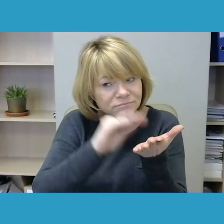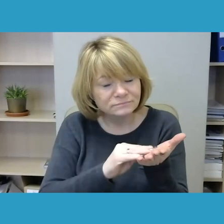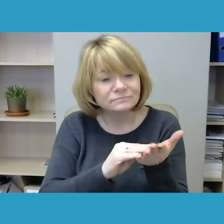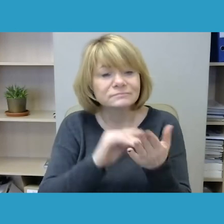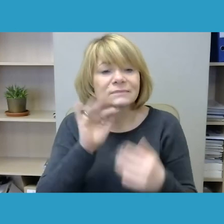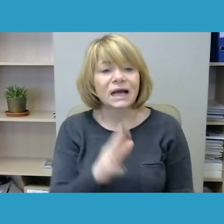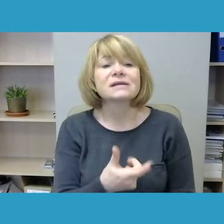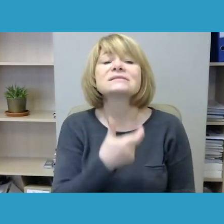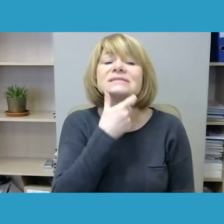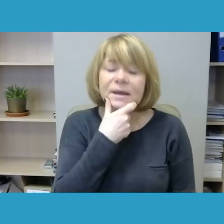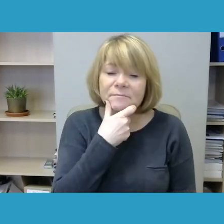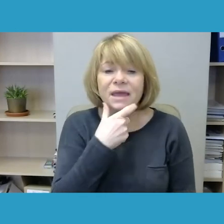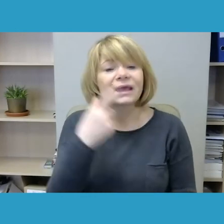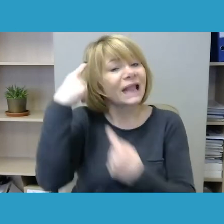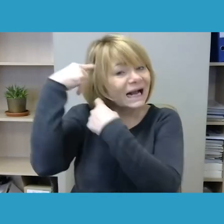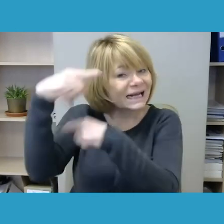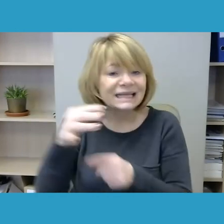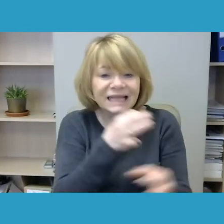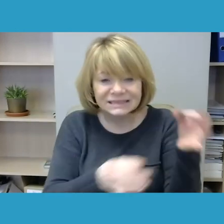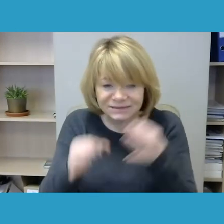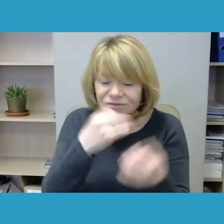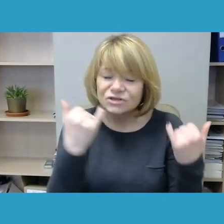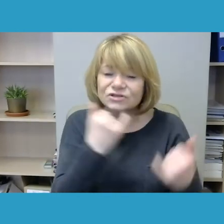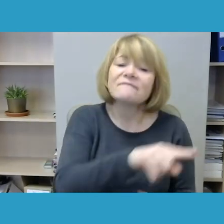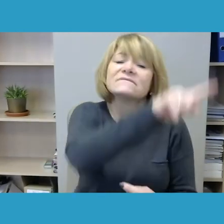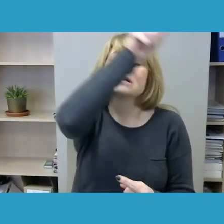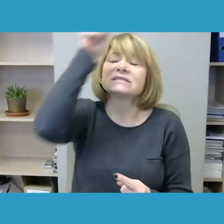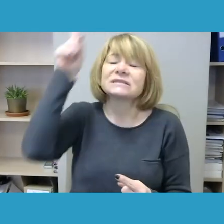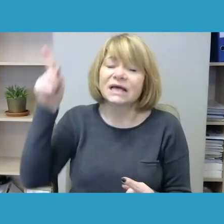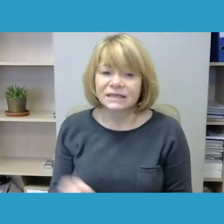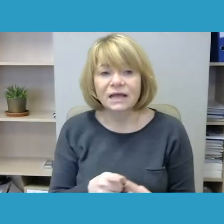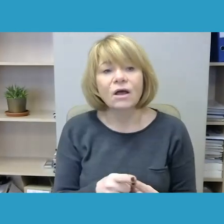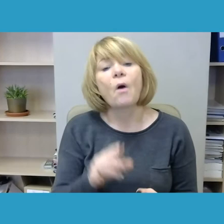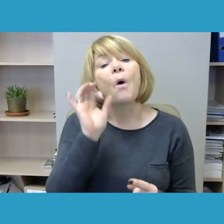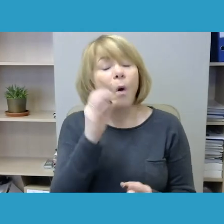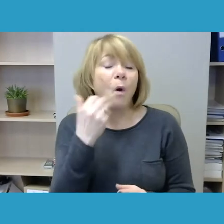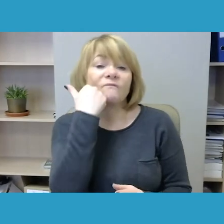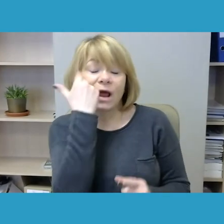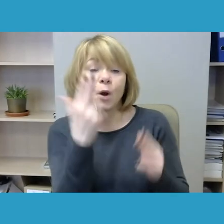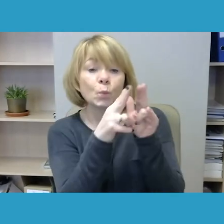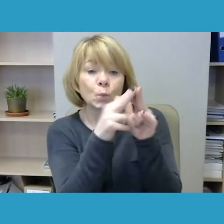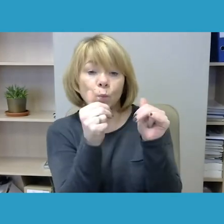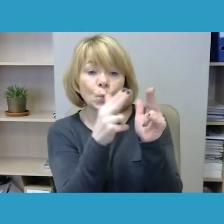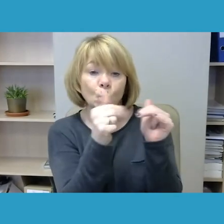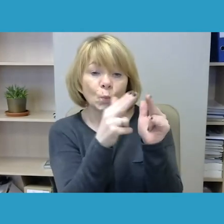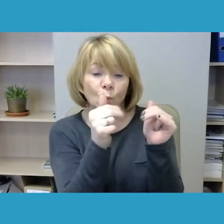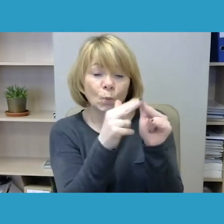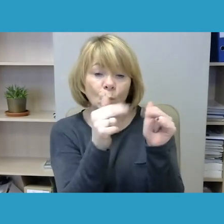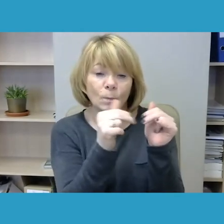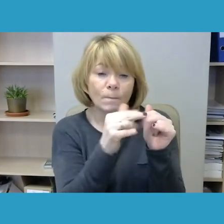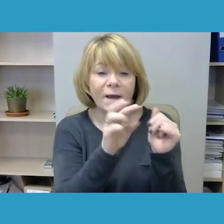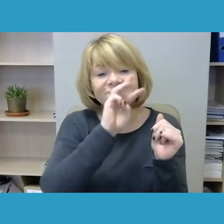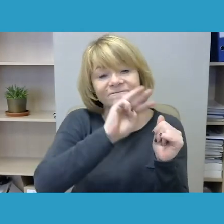forumo diskusijas, jos teisėsi visą vieną, o kaip minėjau, vėliau įrašai atsidurs internetinėje svetainėje